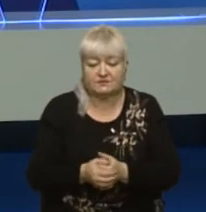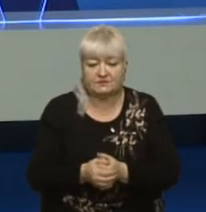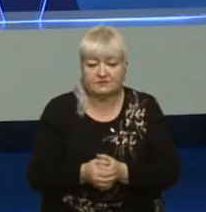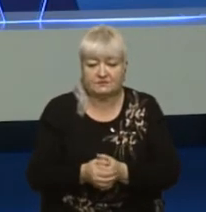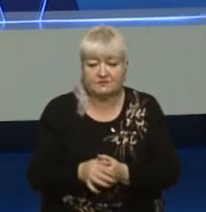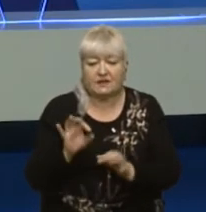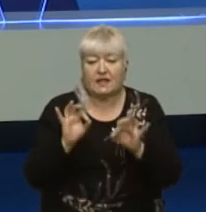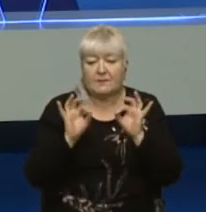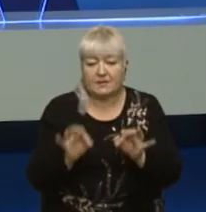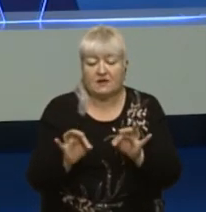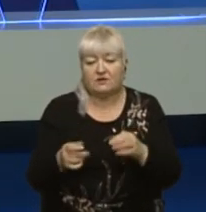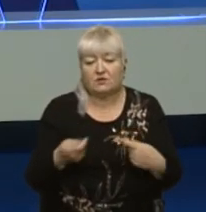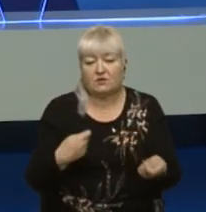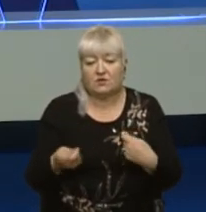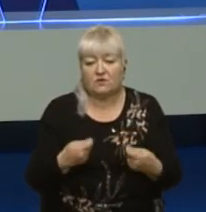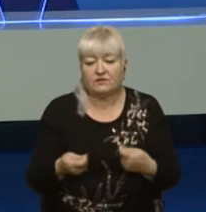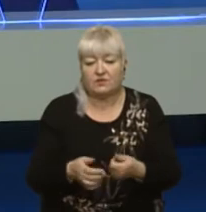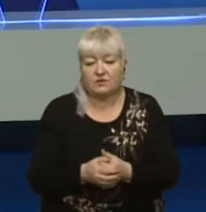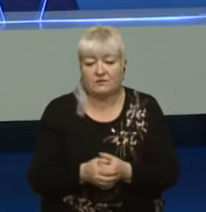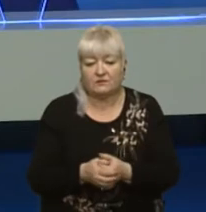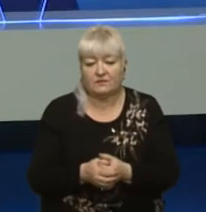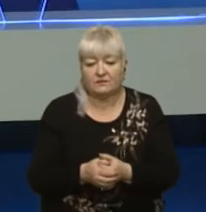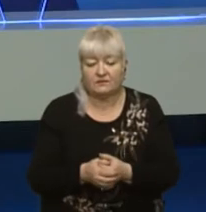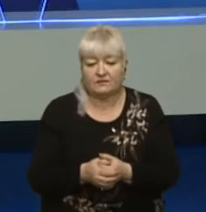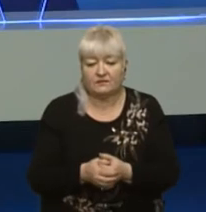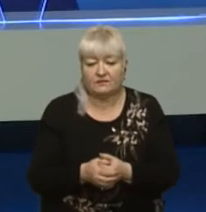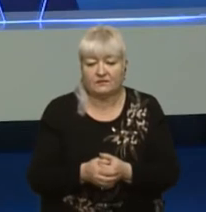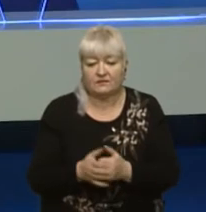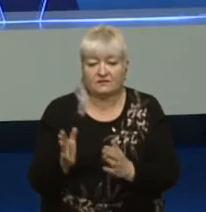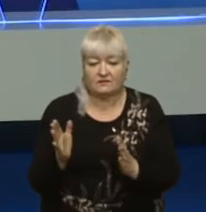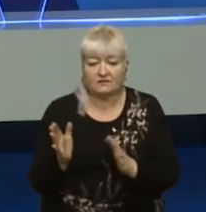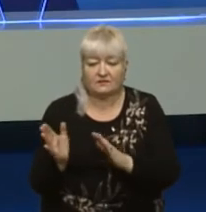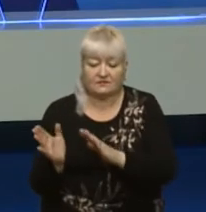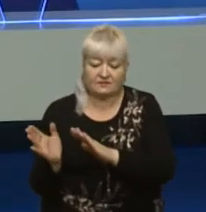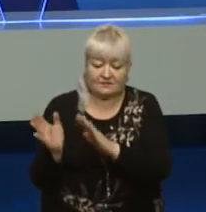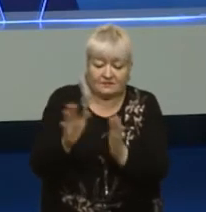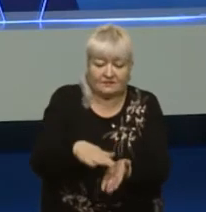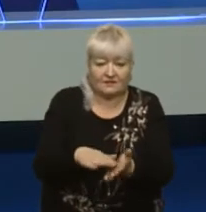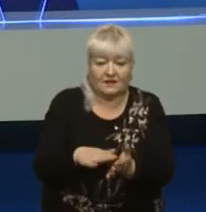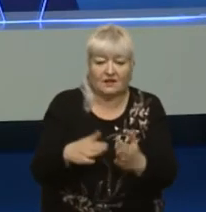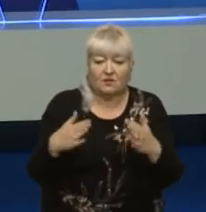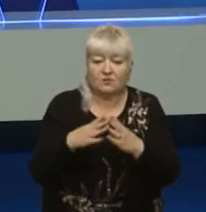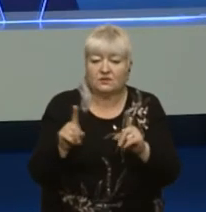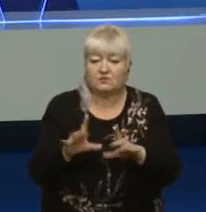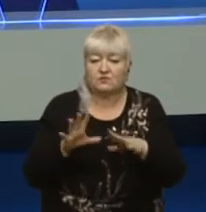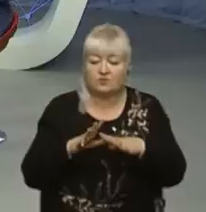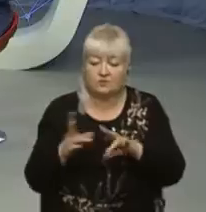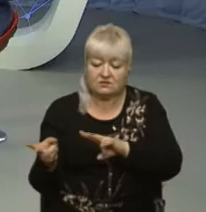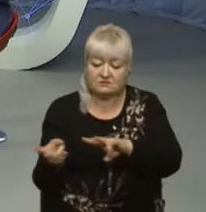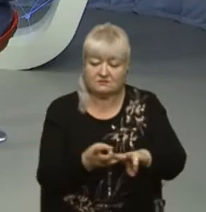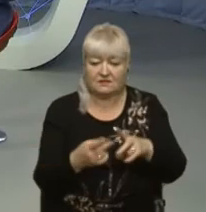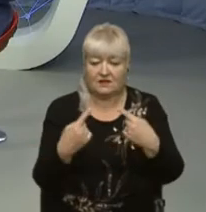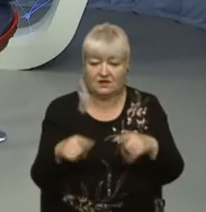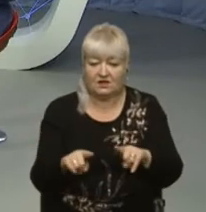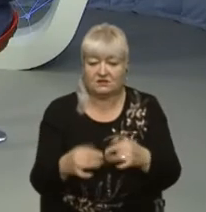правильно керованого складання будівлі в ту сторону, щоб не було яких пошкоджень для інших. Тому